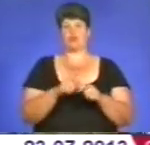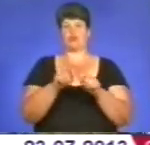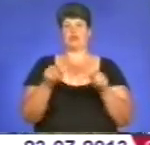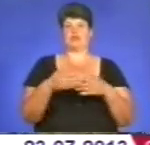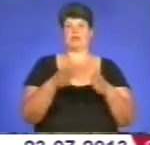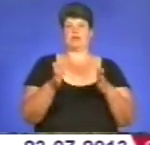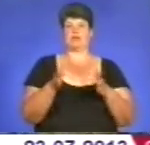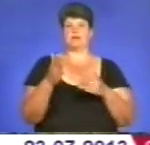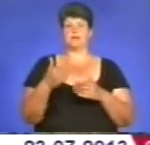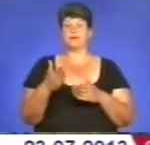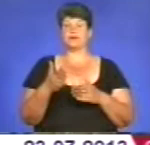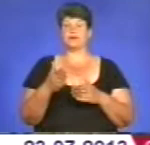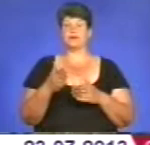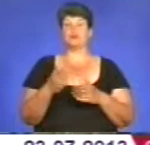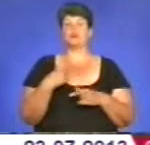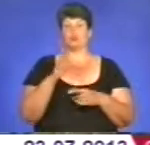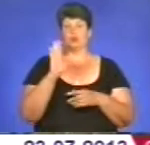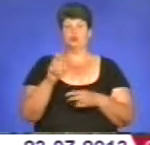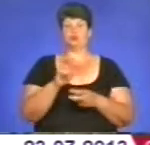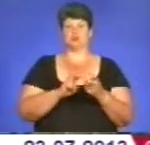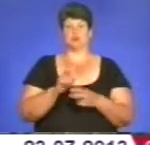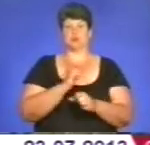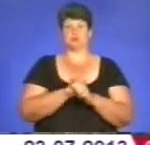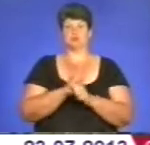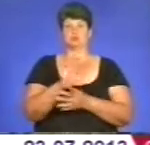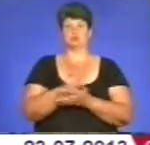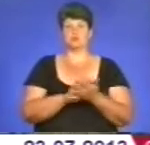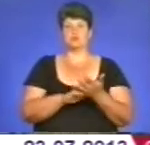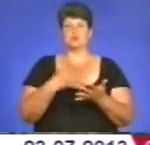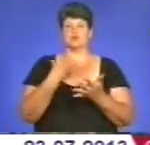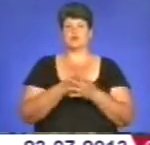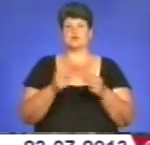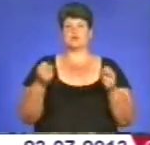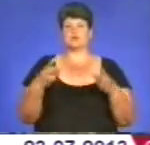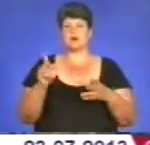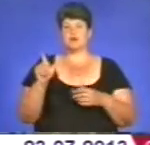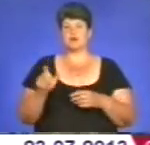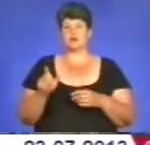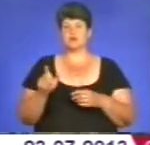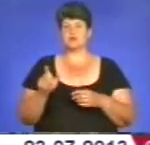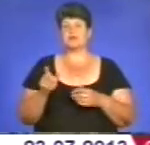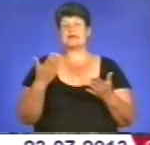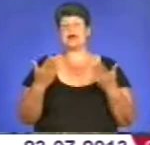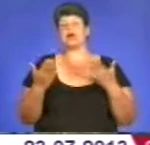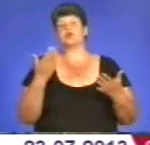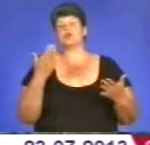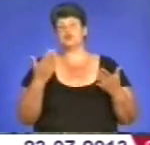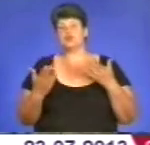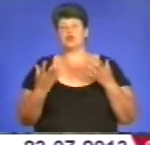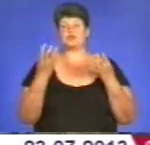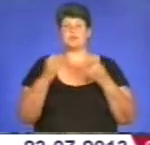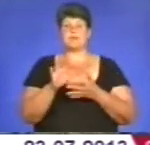далі продовжувати шукати роботу по своїй спеціальності. І якщо ще